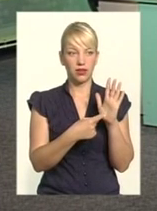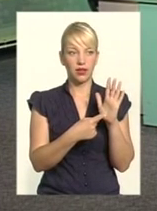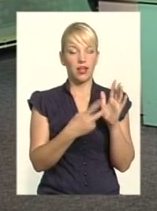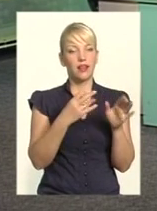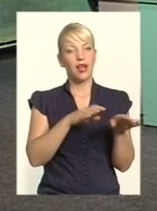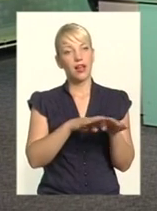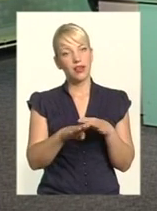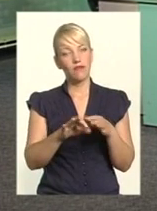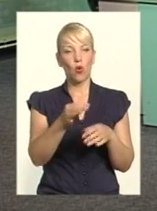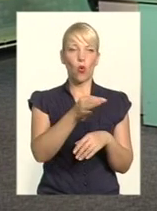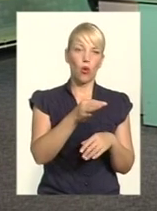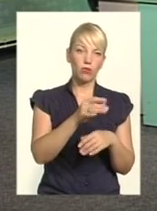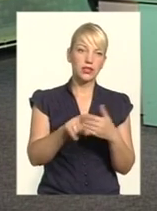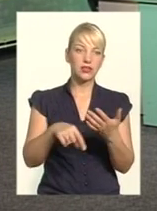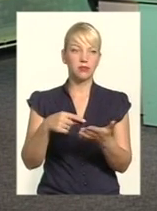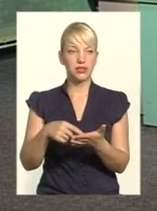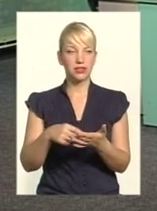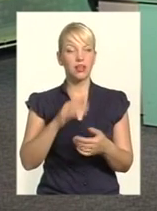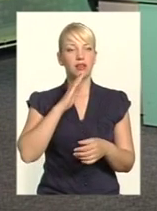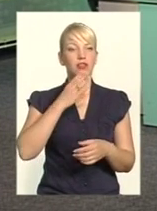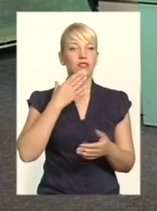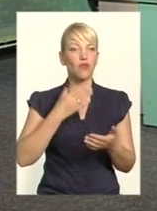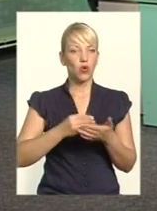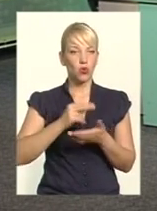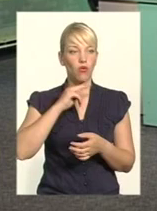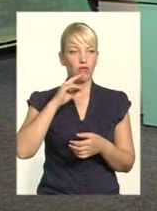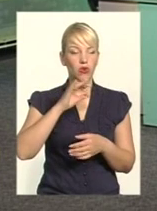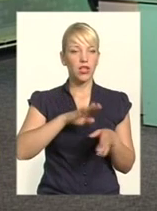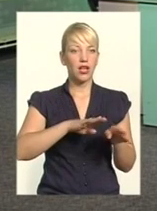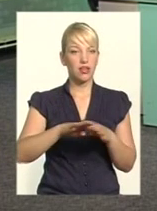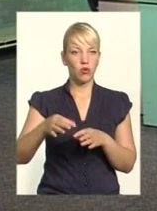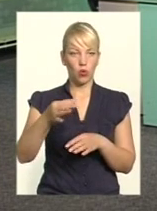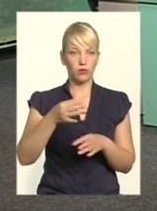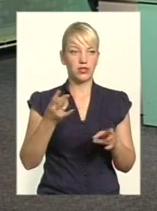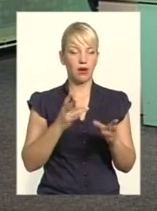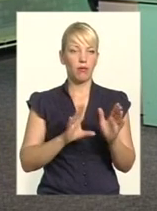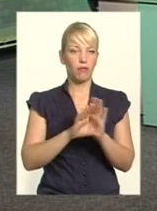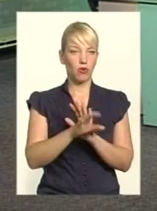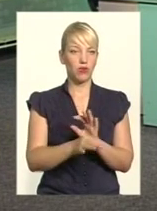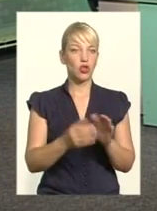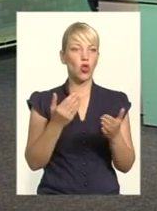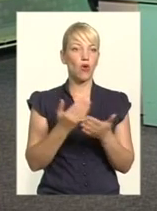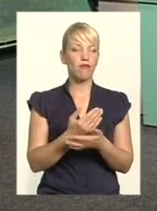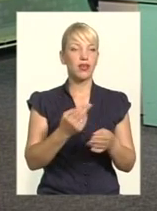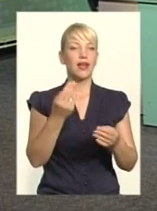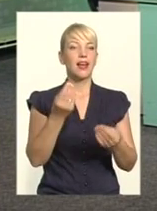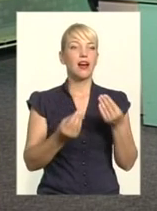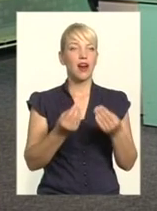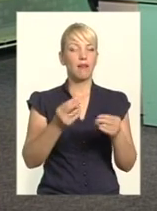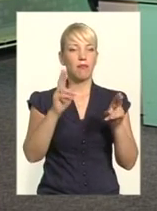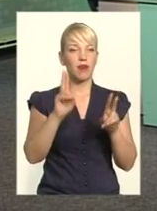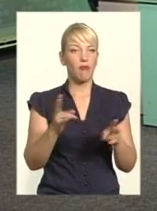свою увагу, в першу чергу, на рівень області. Потрібно запроваджувати нові правильні правила. Потрібно